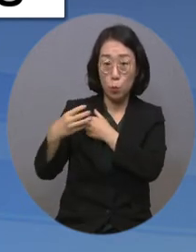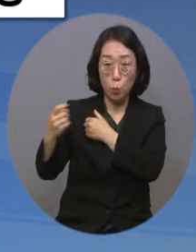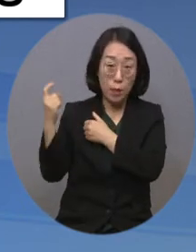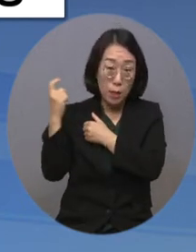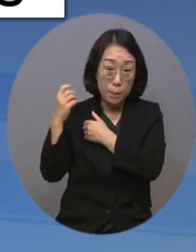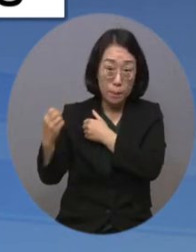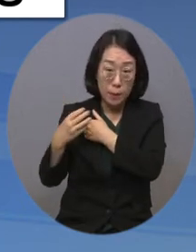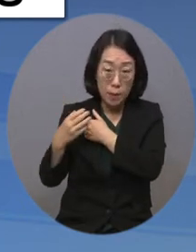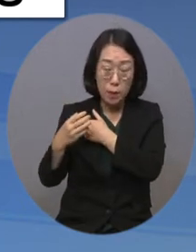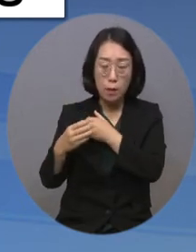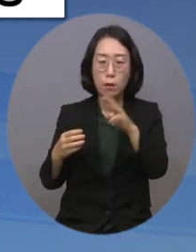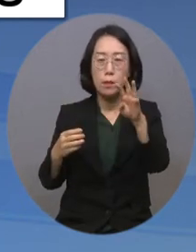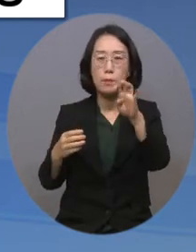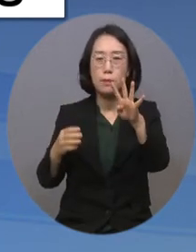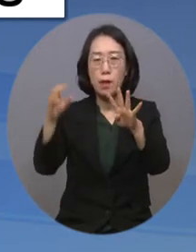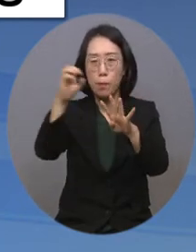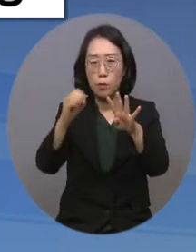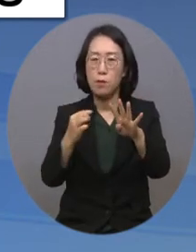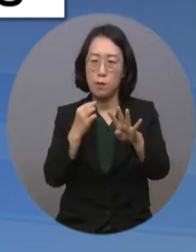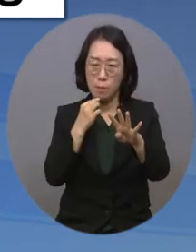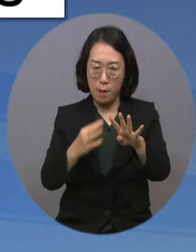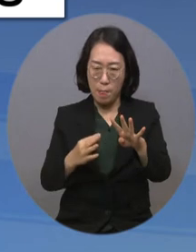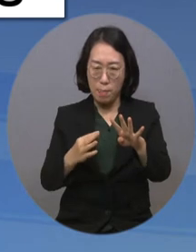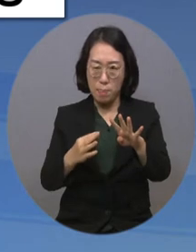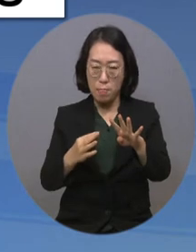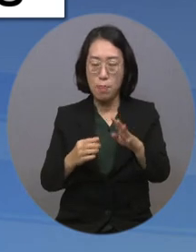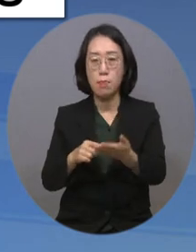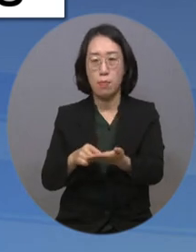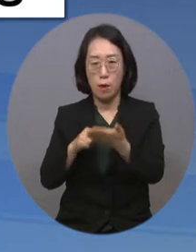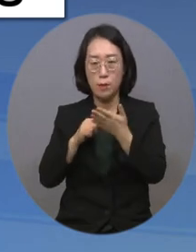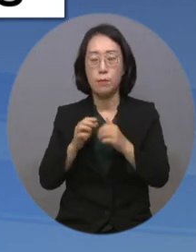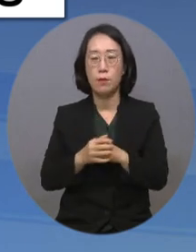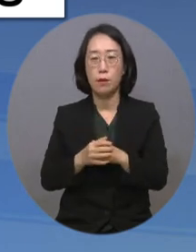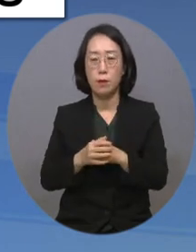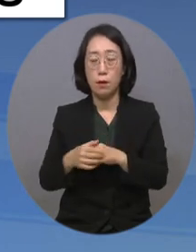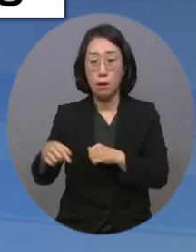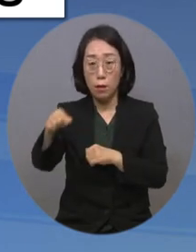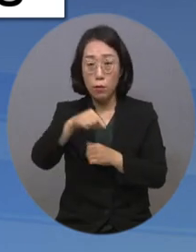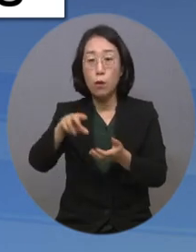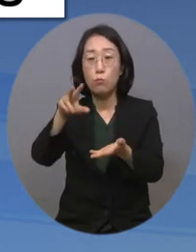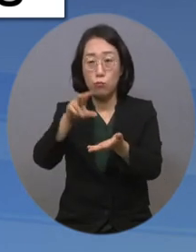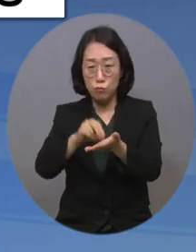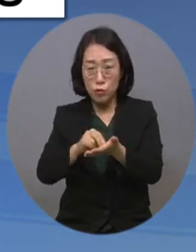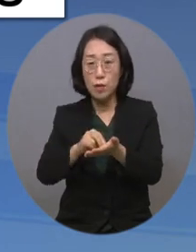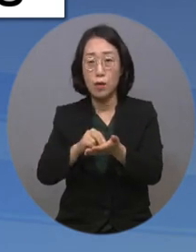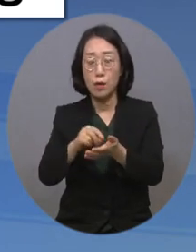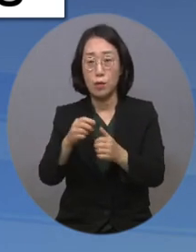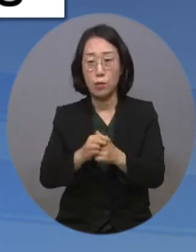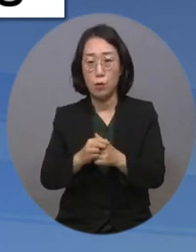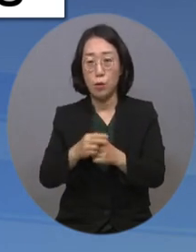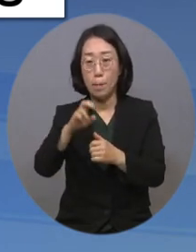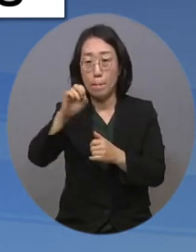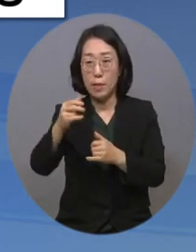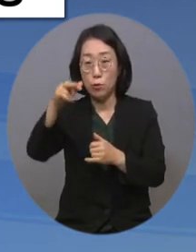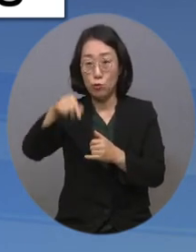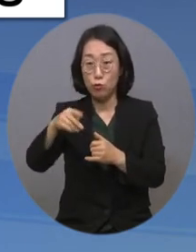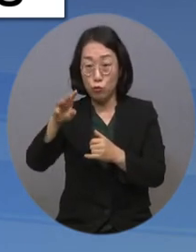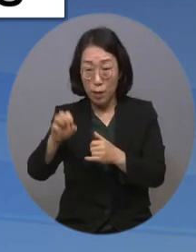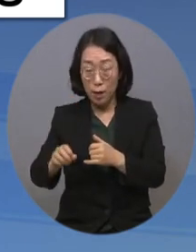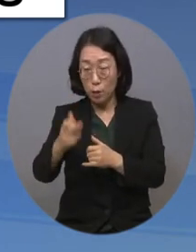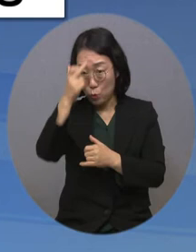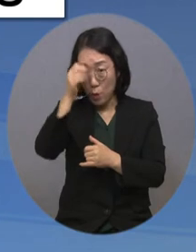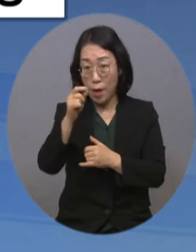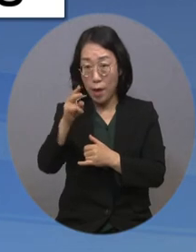곳은 34%에 불과한 것으로 조사됐습니다. 이 같은 문제를 지적한 더불어민주당 최혜영